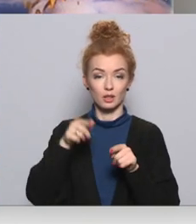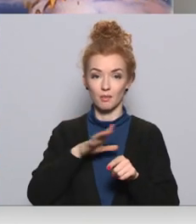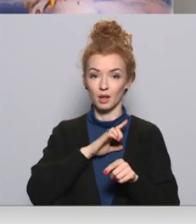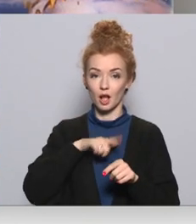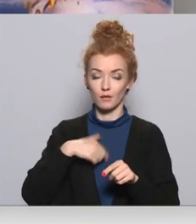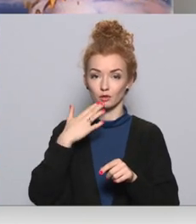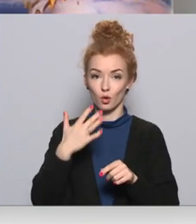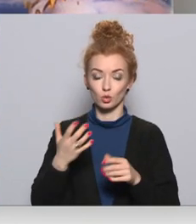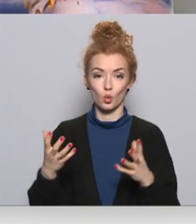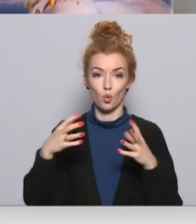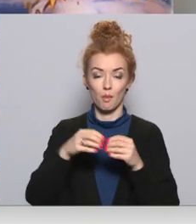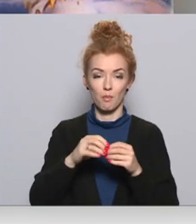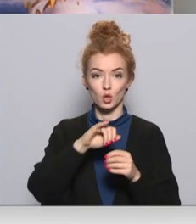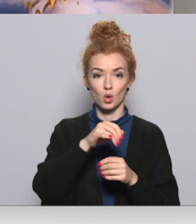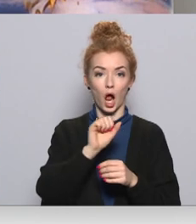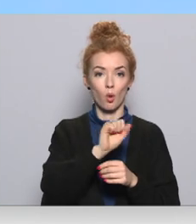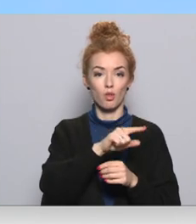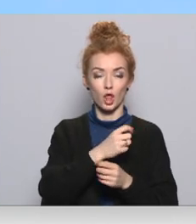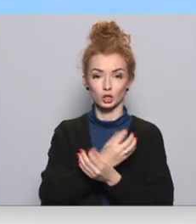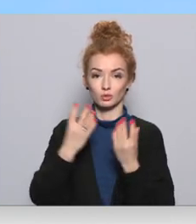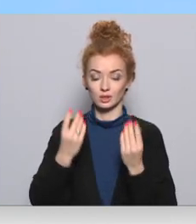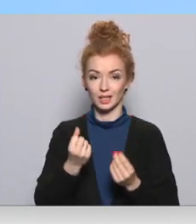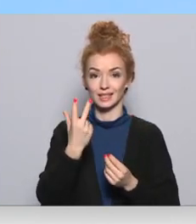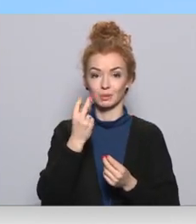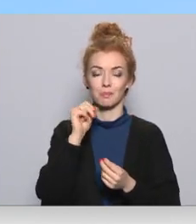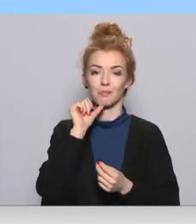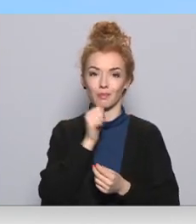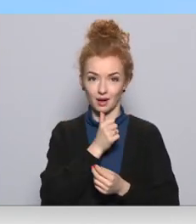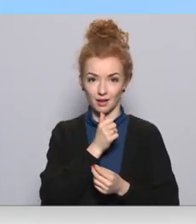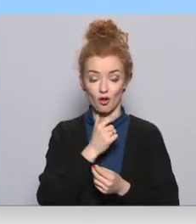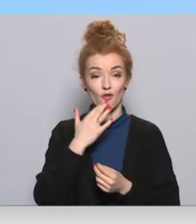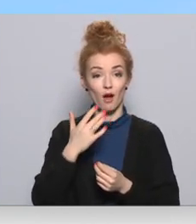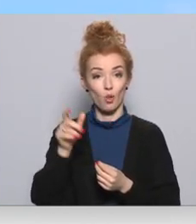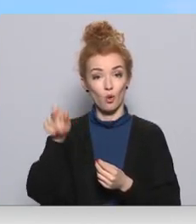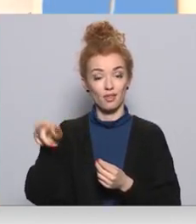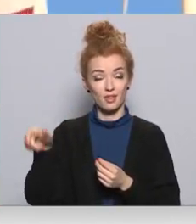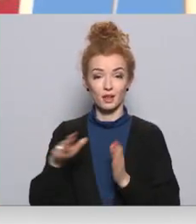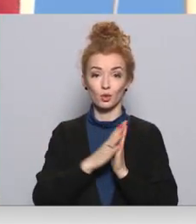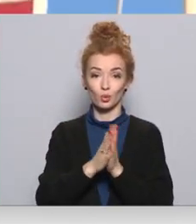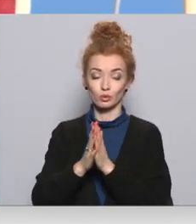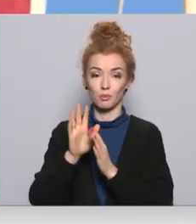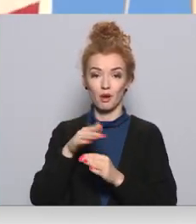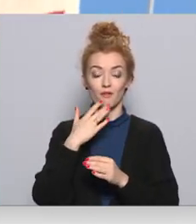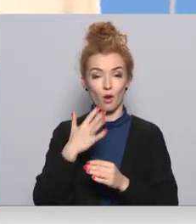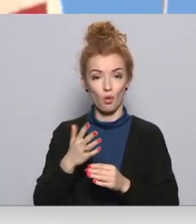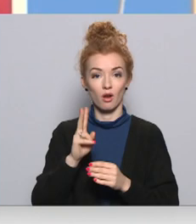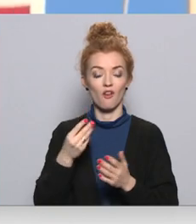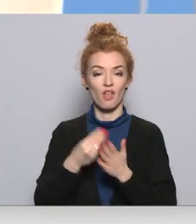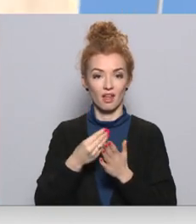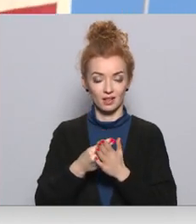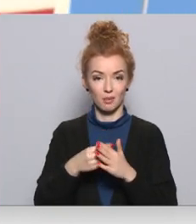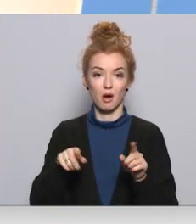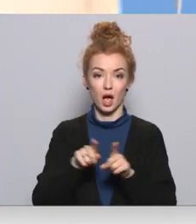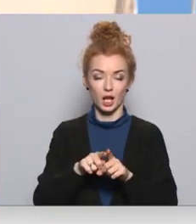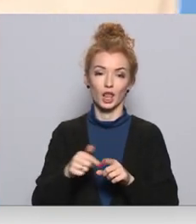Latviešu valodas kopēja Jura Alnāna dzimšanas dienā 13. maijā. Valodnieki gan aicina par valodu kā vērtību domāt ne tikai